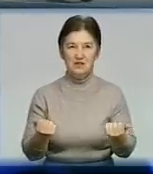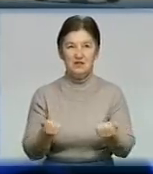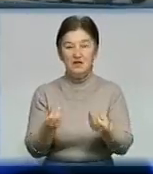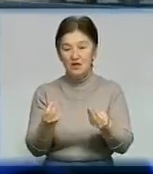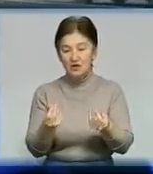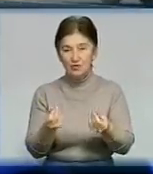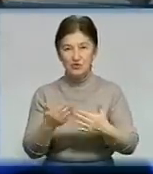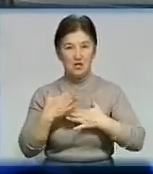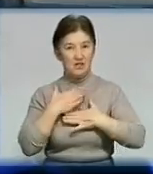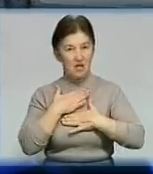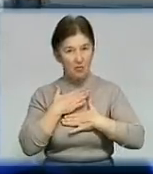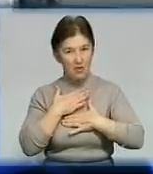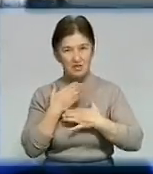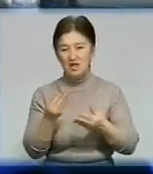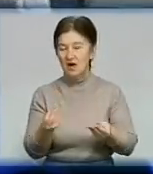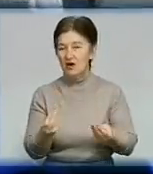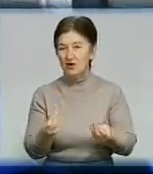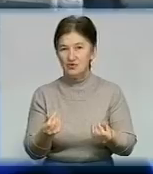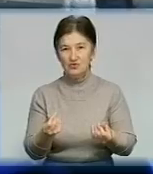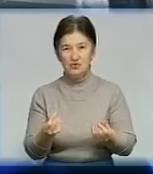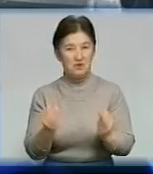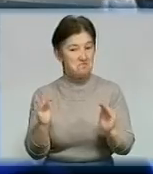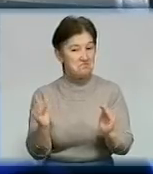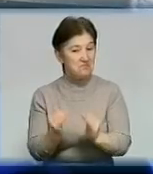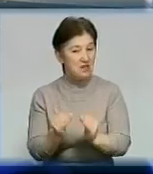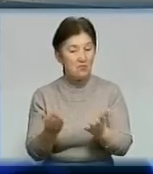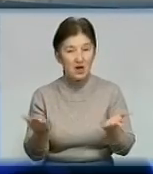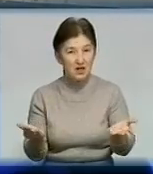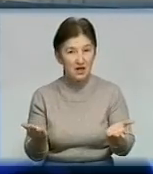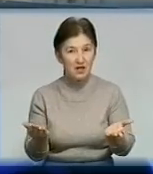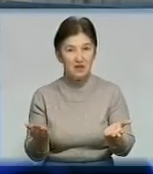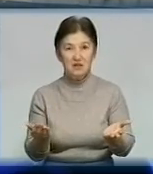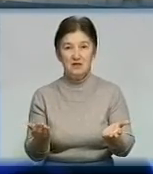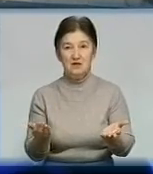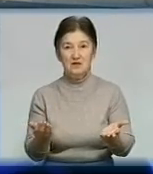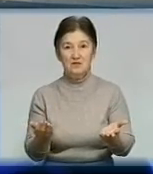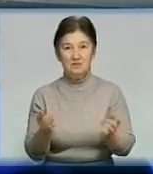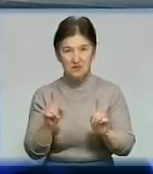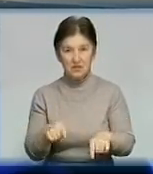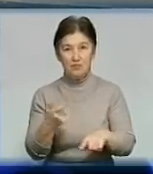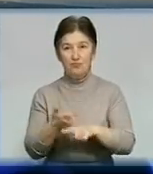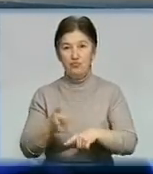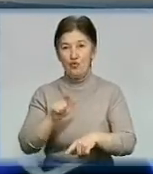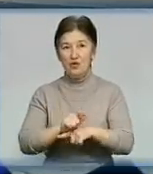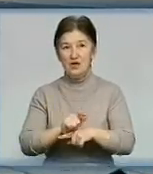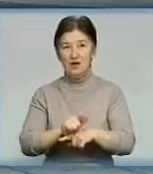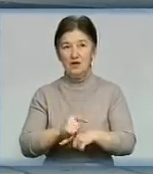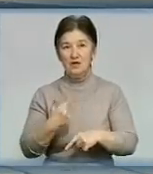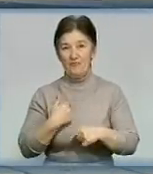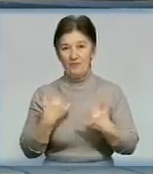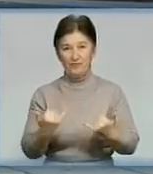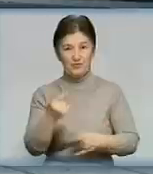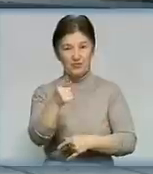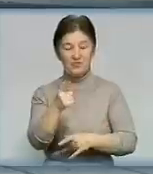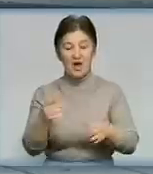Для мене це гроші не малі, як для мене. Тим більше, я зараз на групі, в